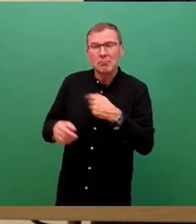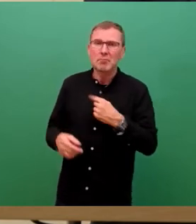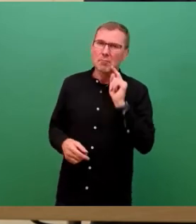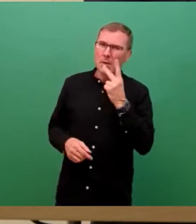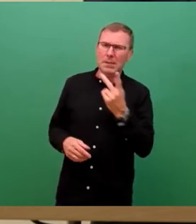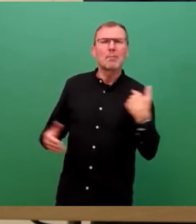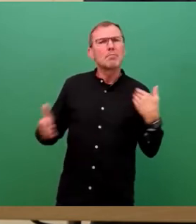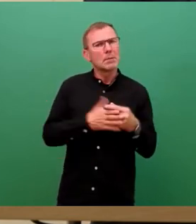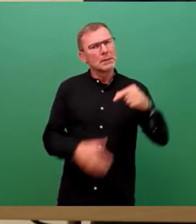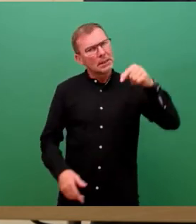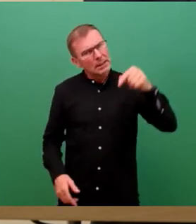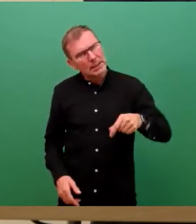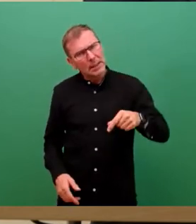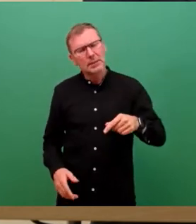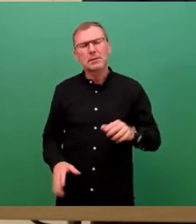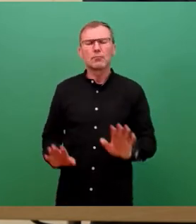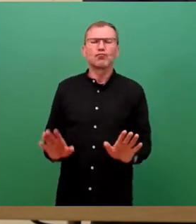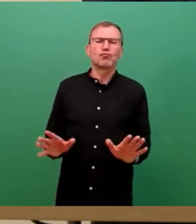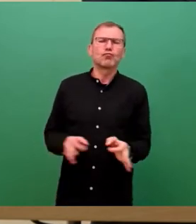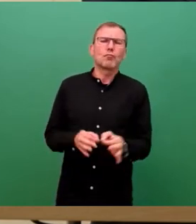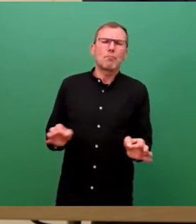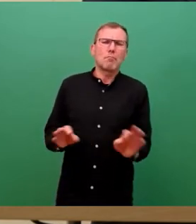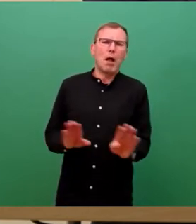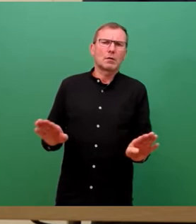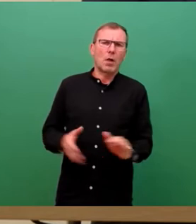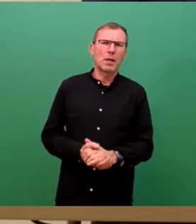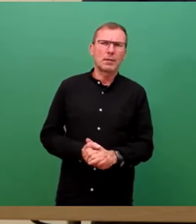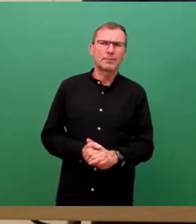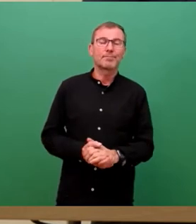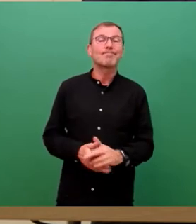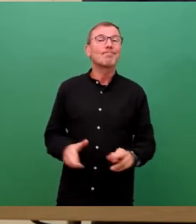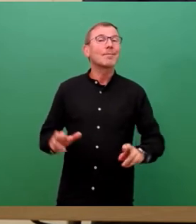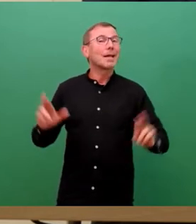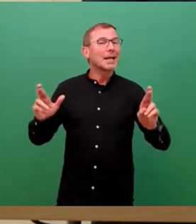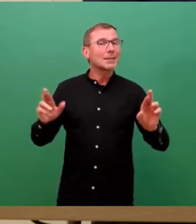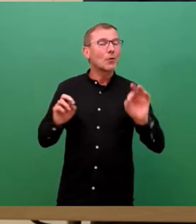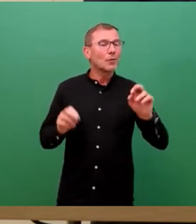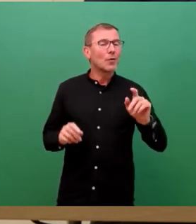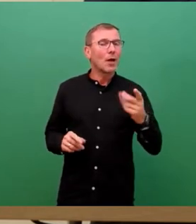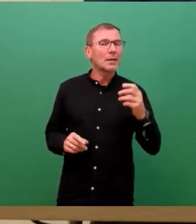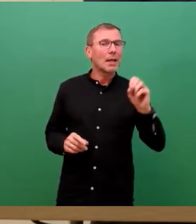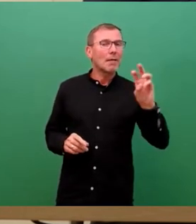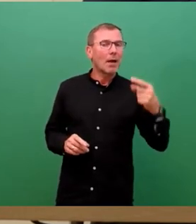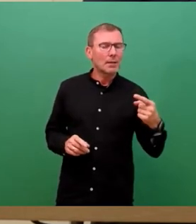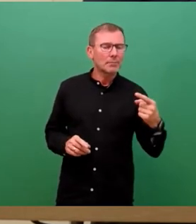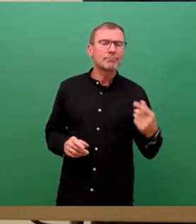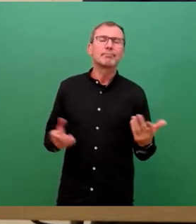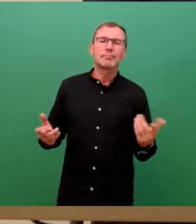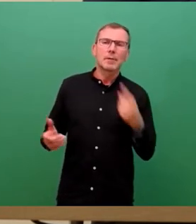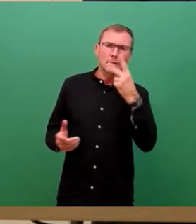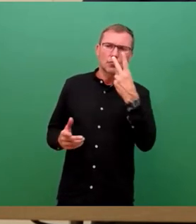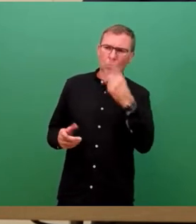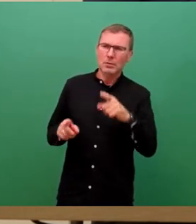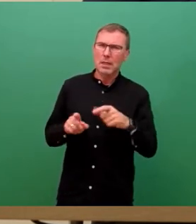haben wir das mal nicht. Was sind die Risiken? Also Sie sehen ja, wenn Sie vielleicht mal ein bisschen in unserer Schwesterstadt